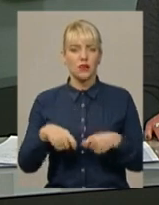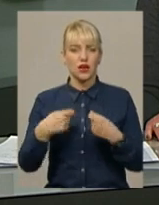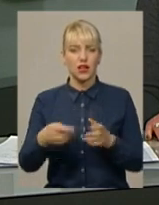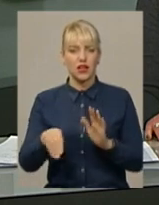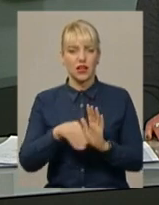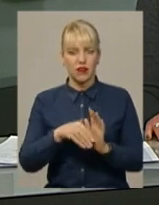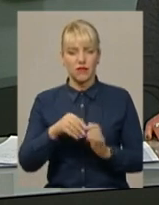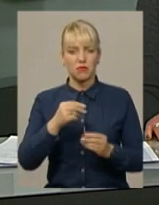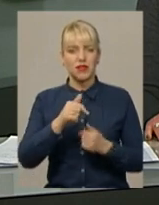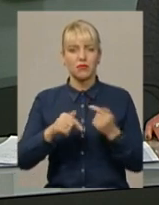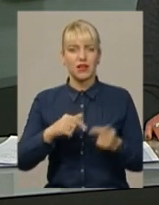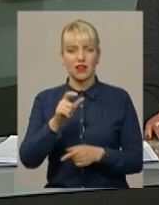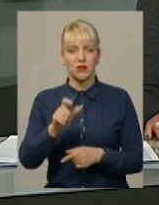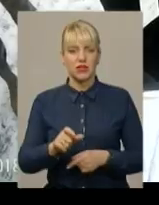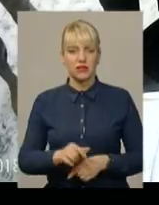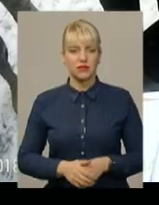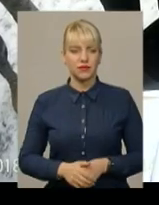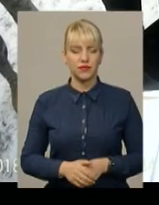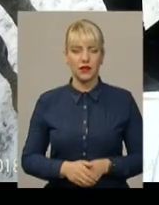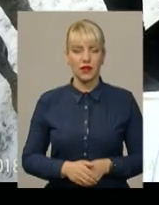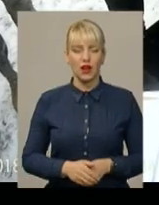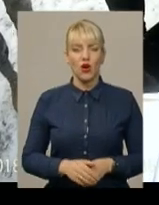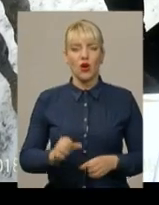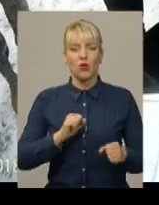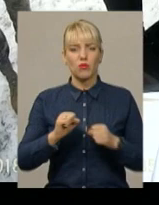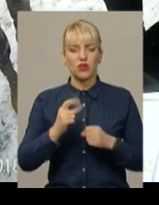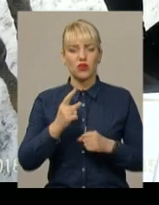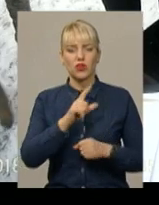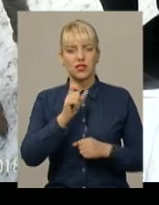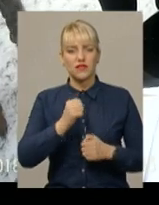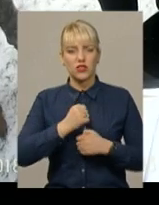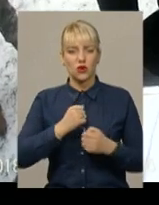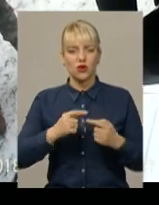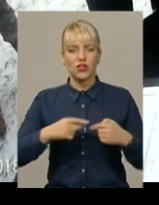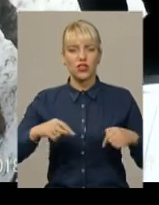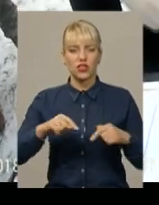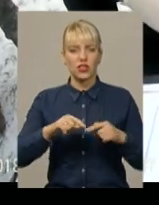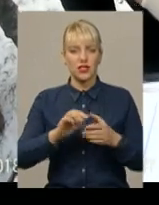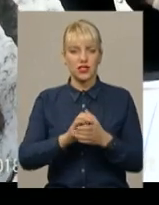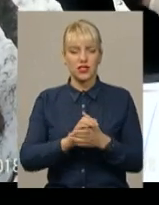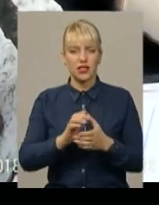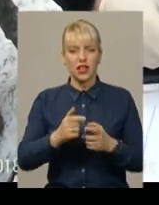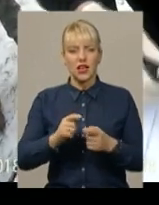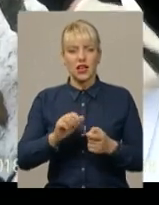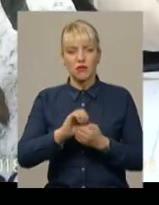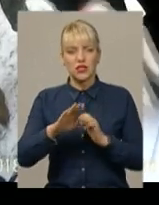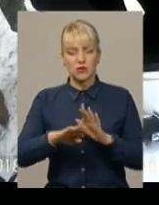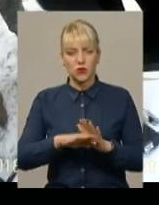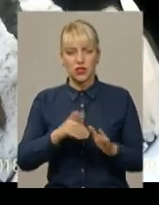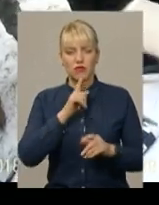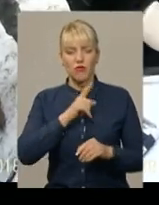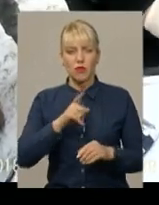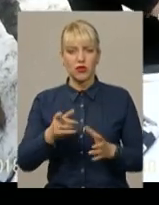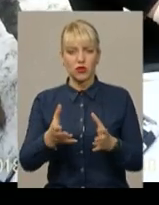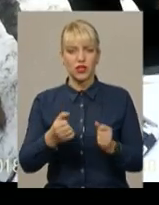знає Вікторія Паламар. Командира однієї з військових частин Кам'янця-Подільського у момент одержання трьох тисяч гривень